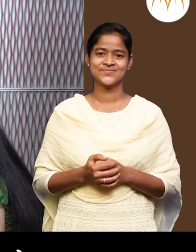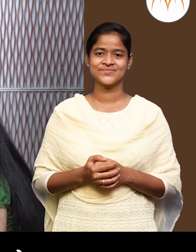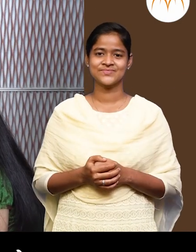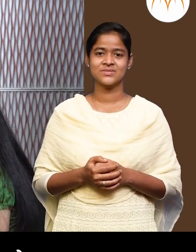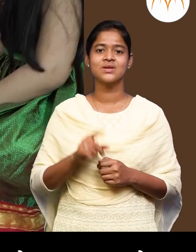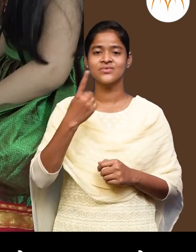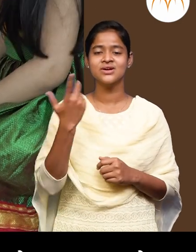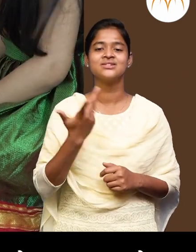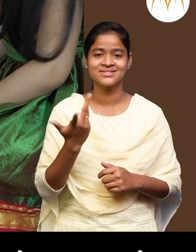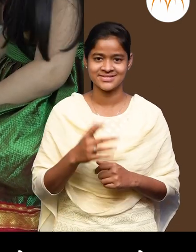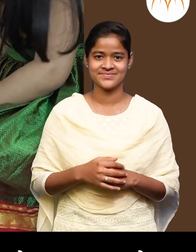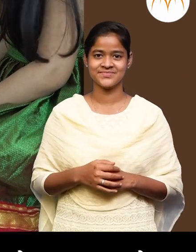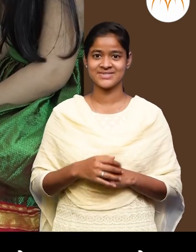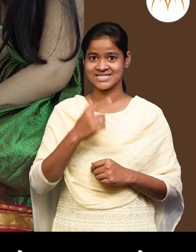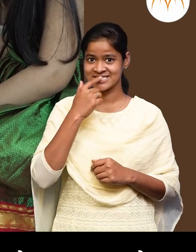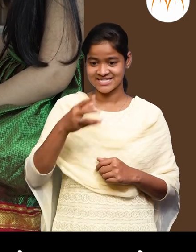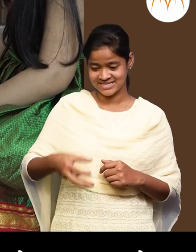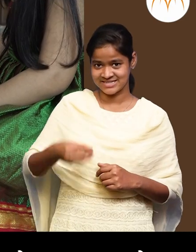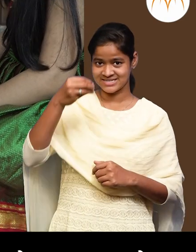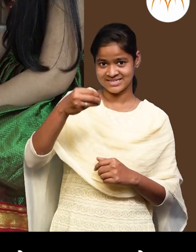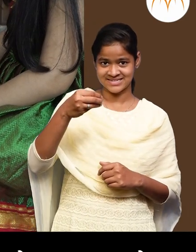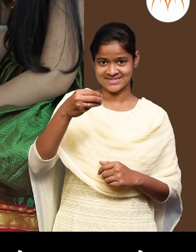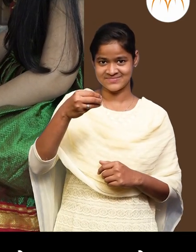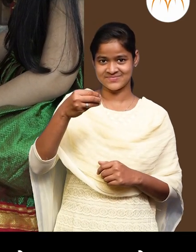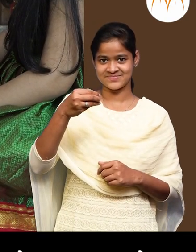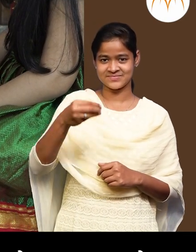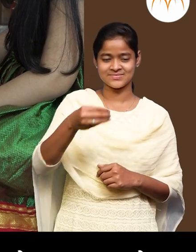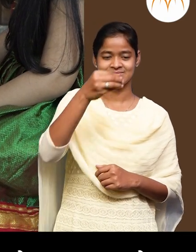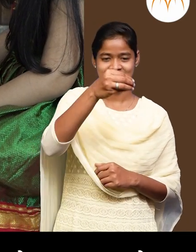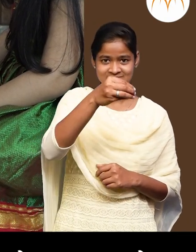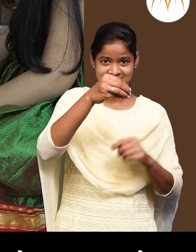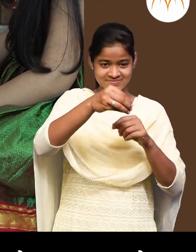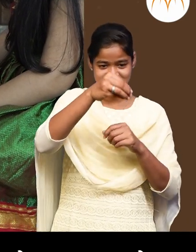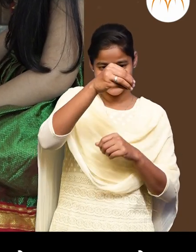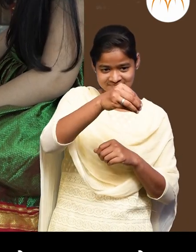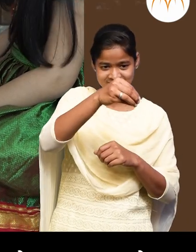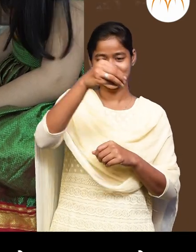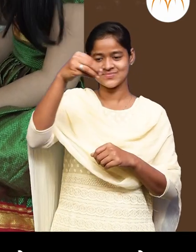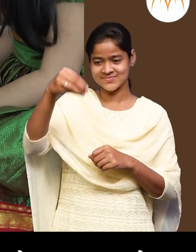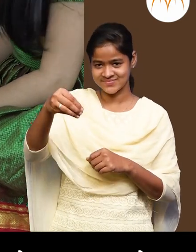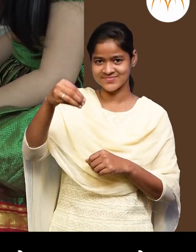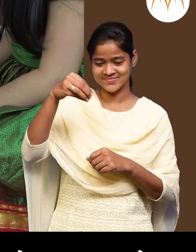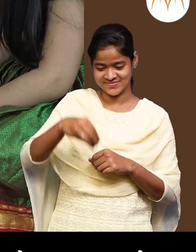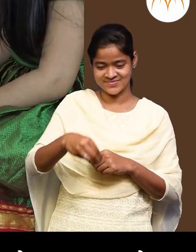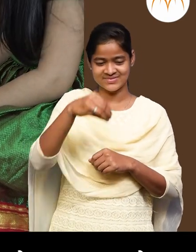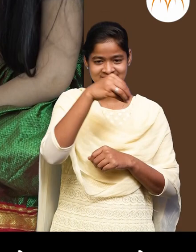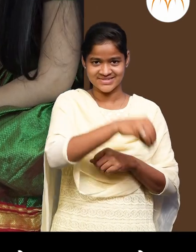कराचे आशी रंगोड़ी हातात गेचे आणी चार ठीपके काड़ूंगेचे